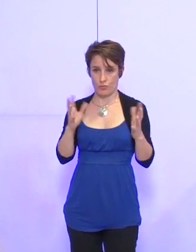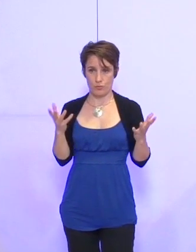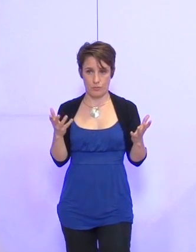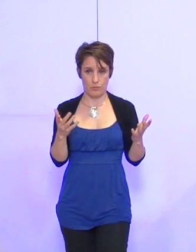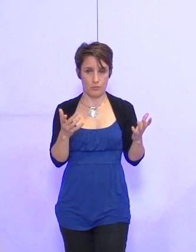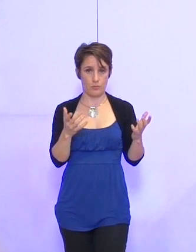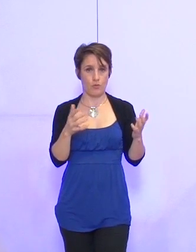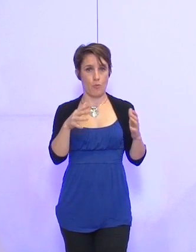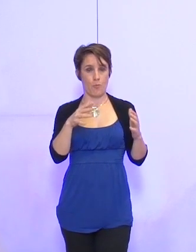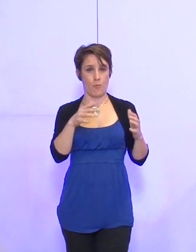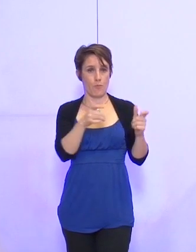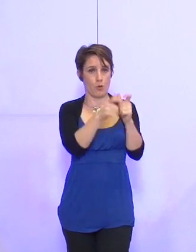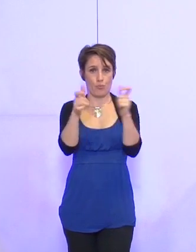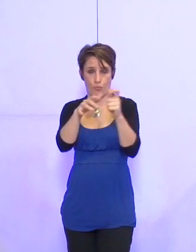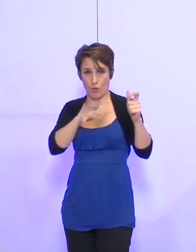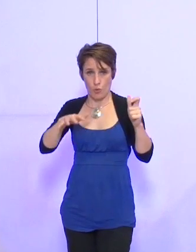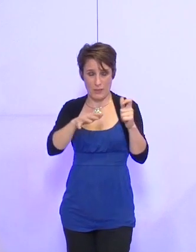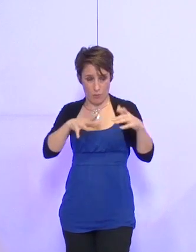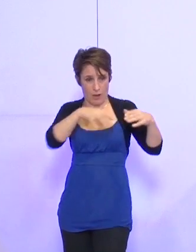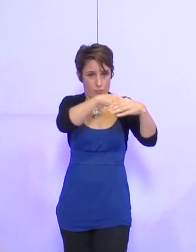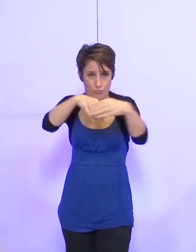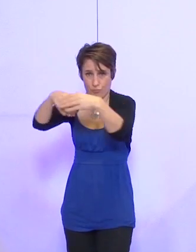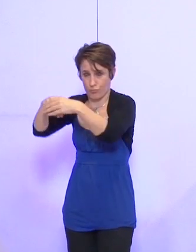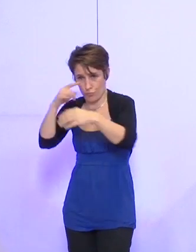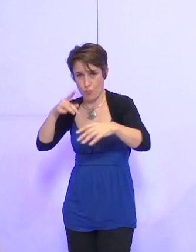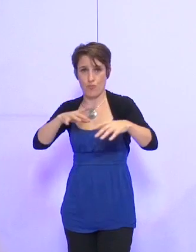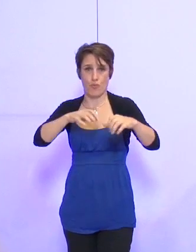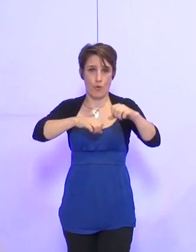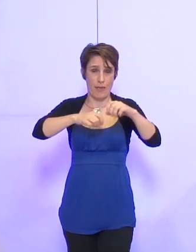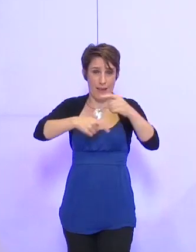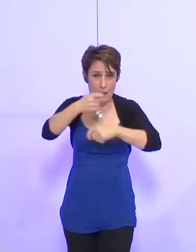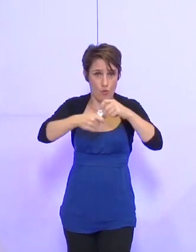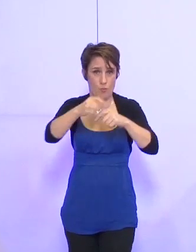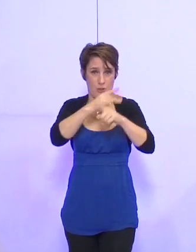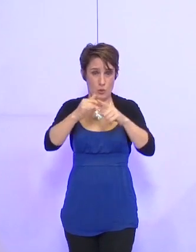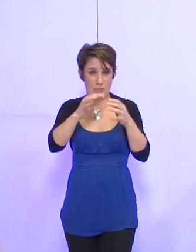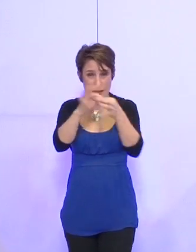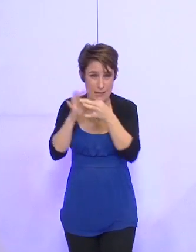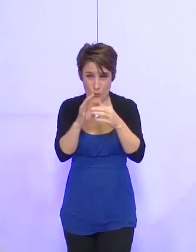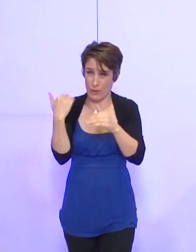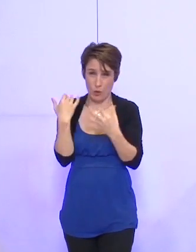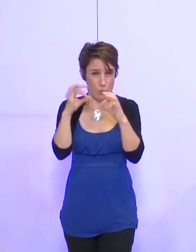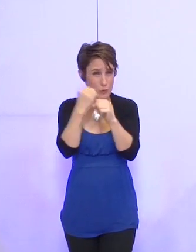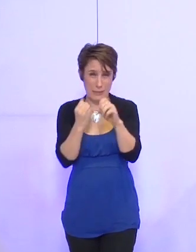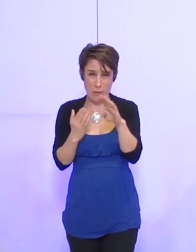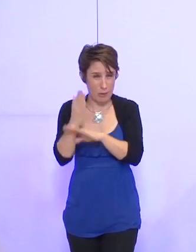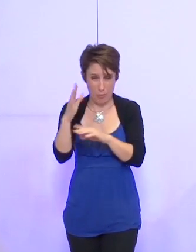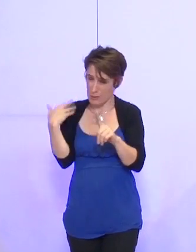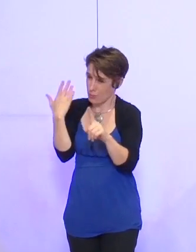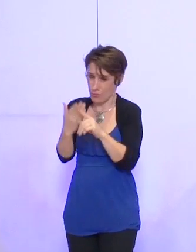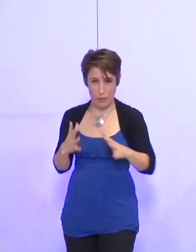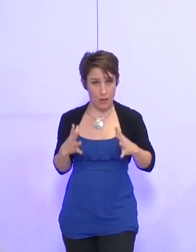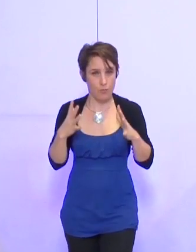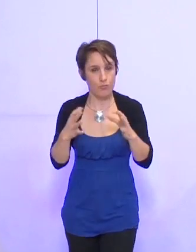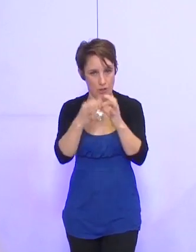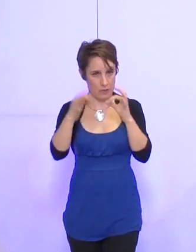la ville de Grenoble au sein de l'économie sociale et solidaire depuis plus de 10 ans nous positionne comme exemplaires au niveau régional et